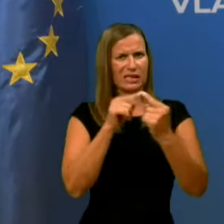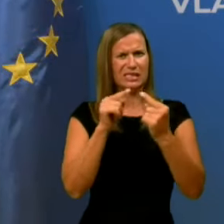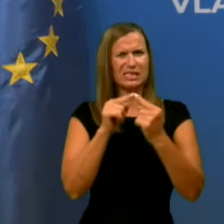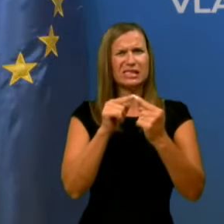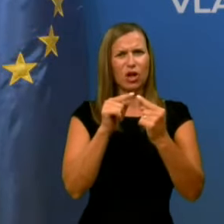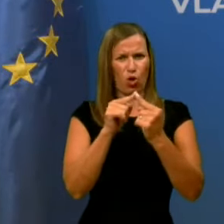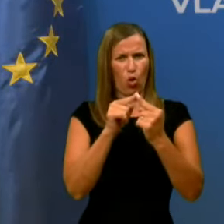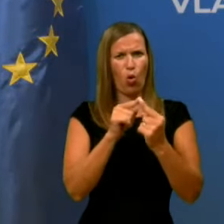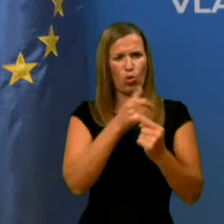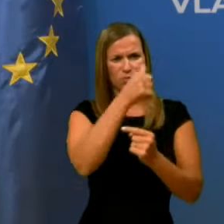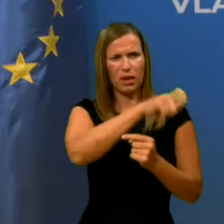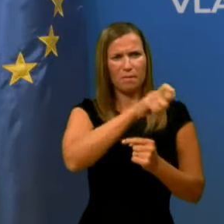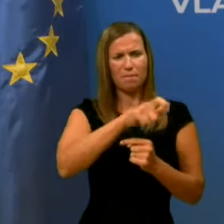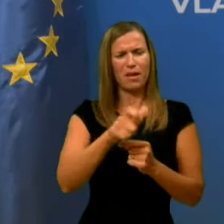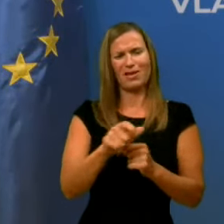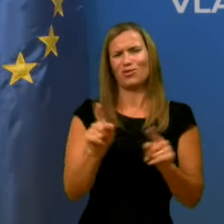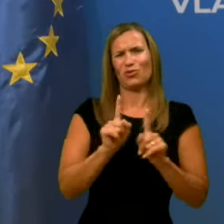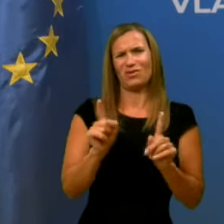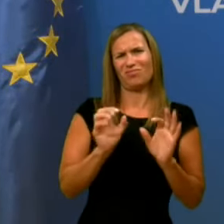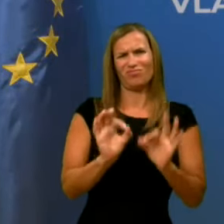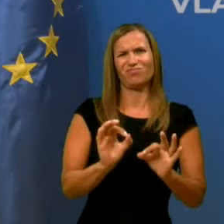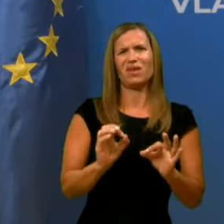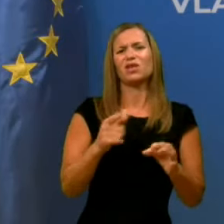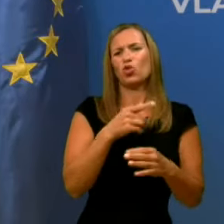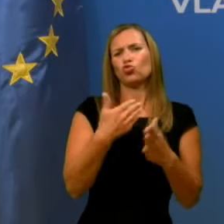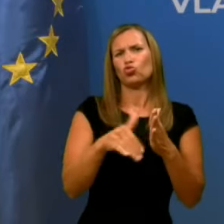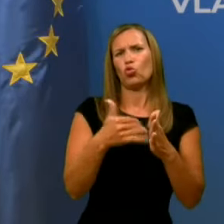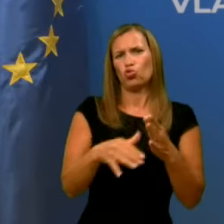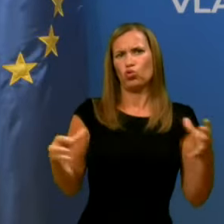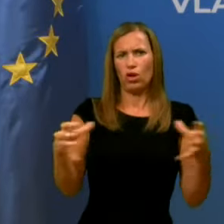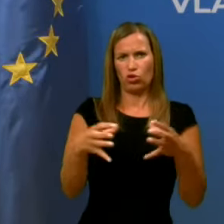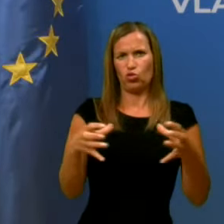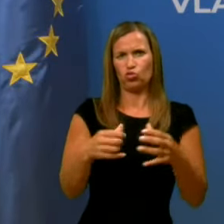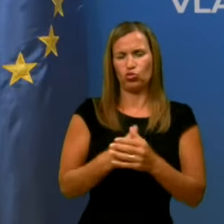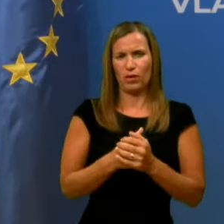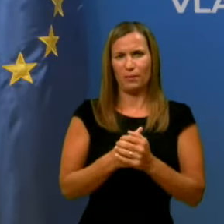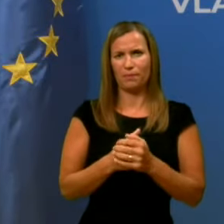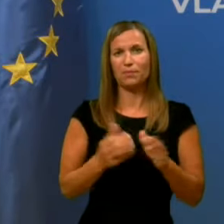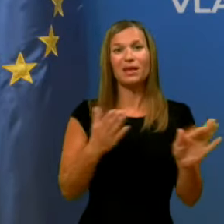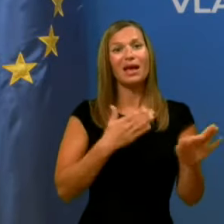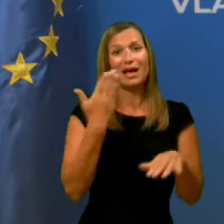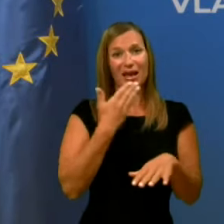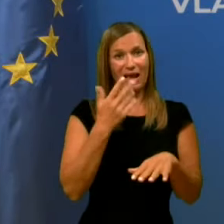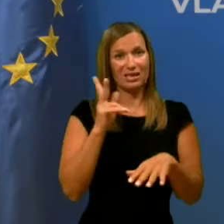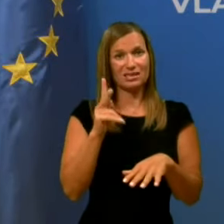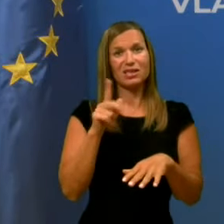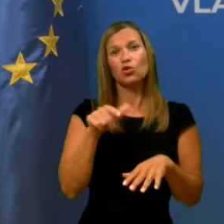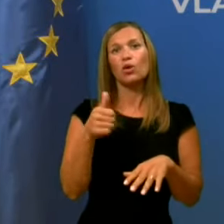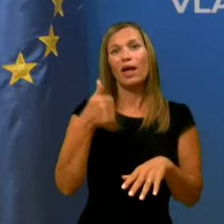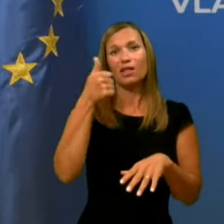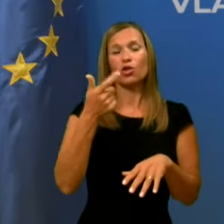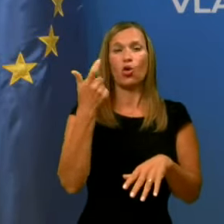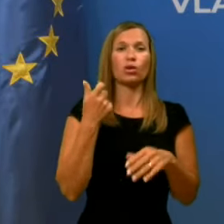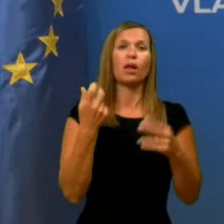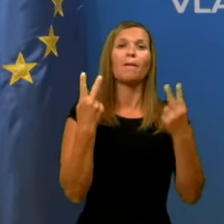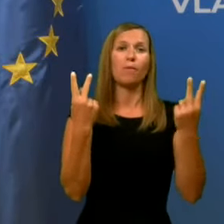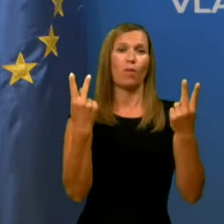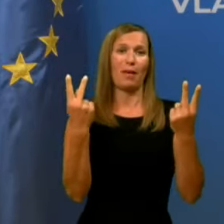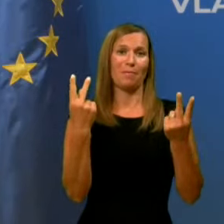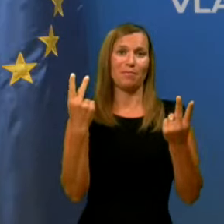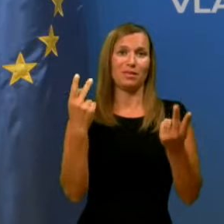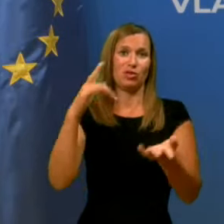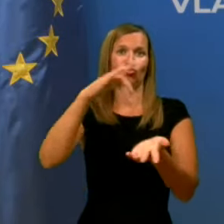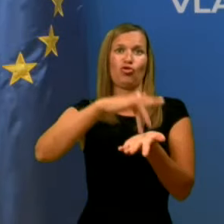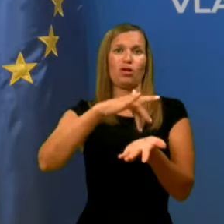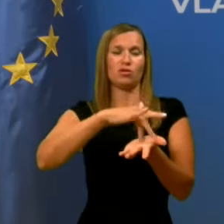mestu in nam kot družbi škoduje. Zdaj, hrastnik seveda je eno od teh pomembnih žarišč,